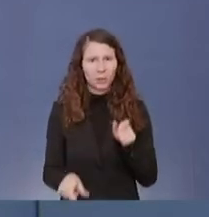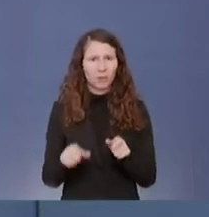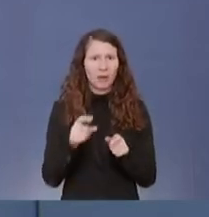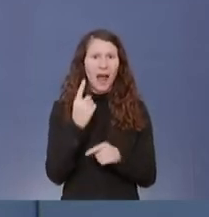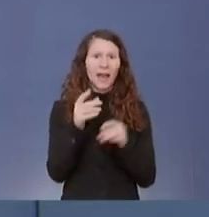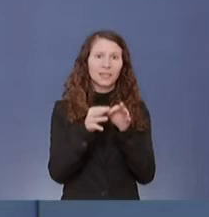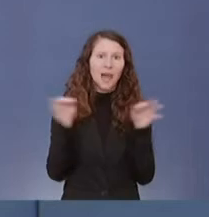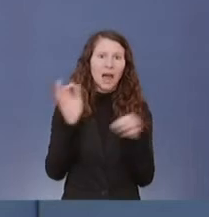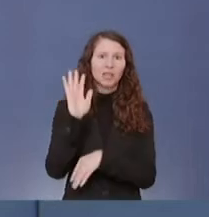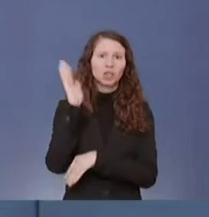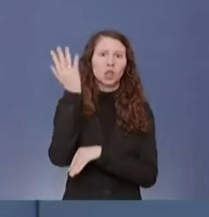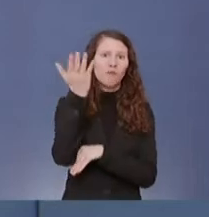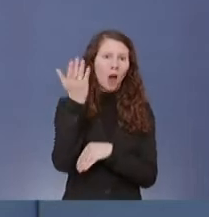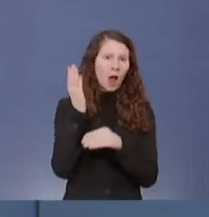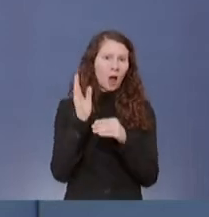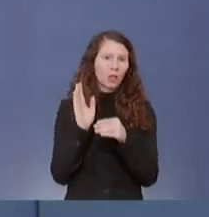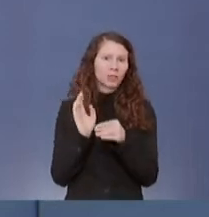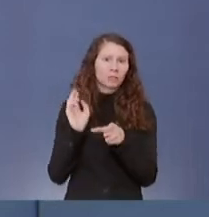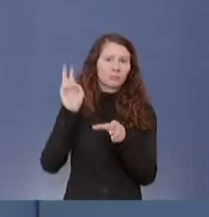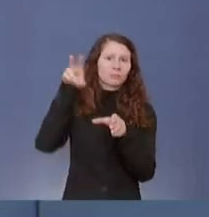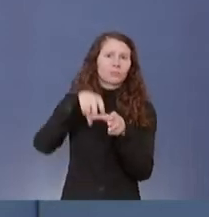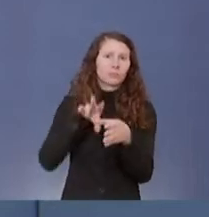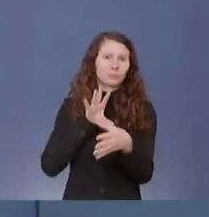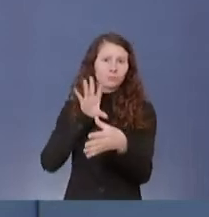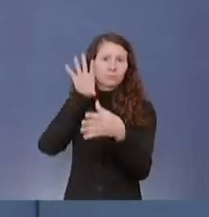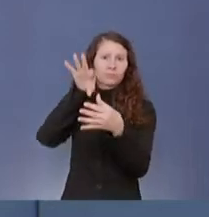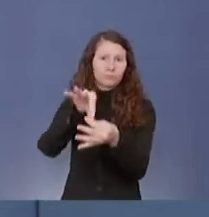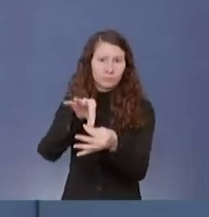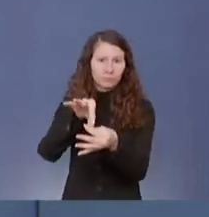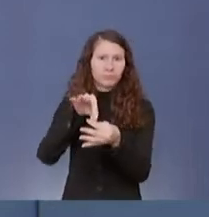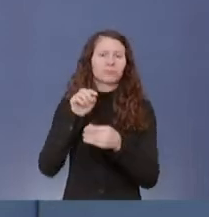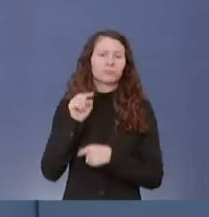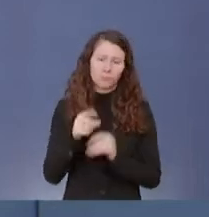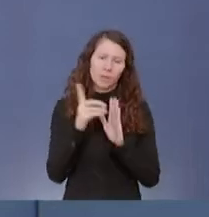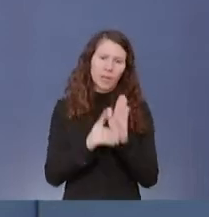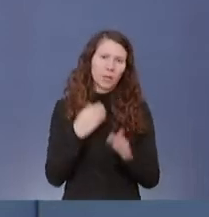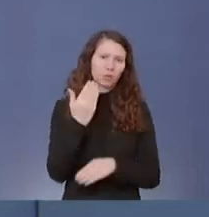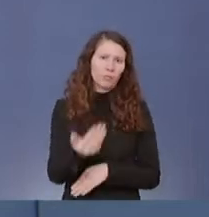Tag laufen, diese Daten würde ich nachliefern. Danke.